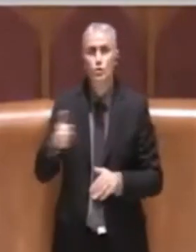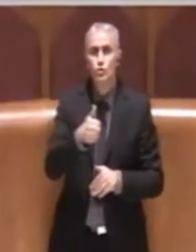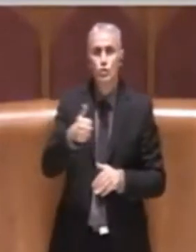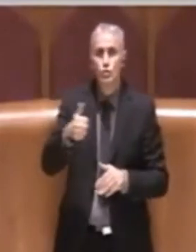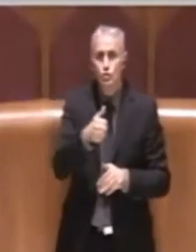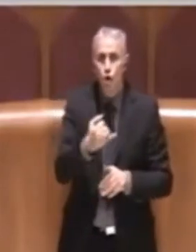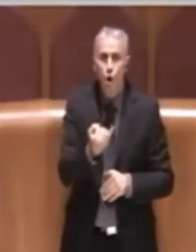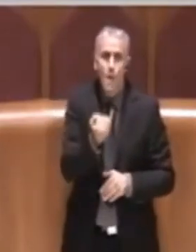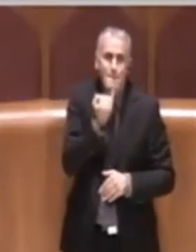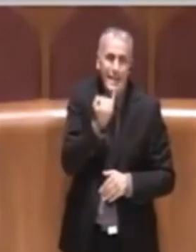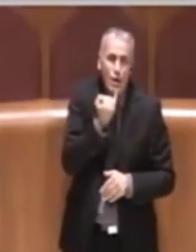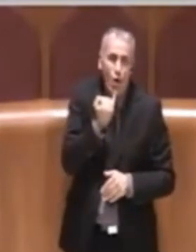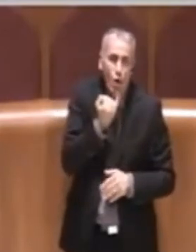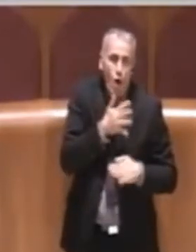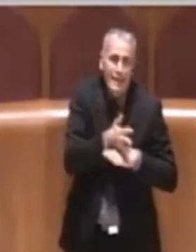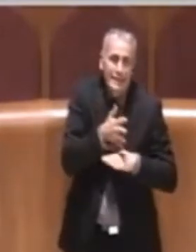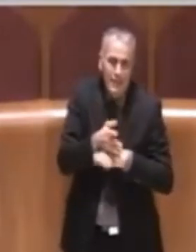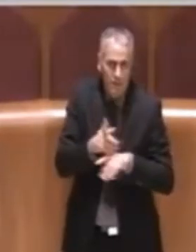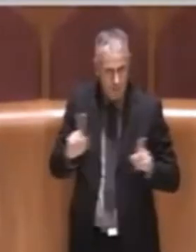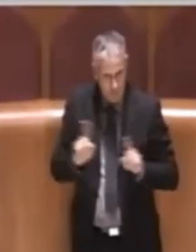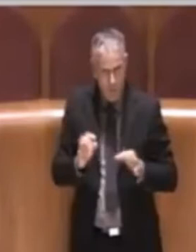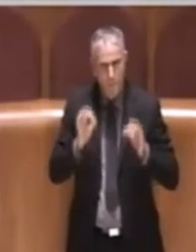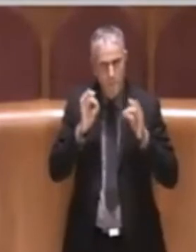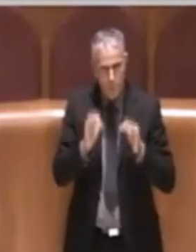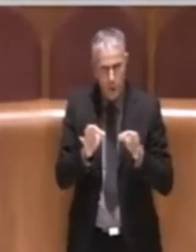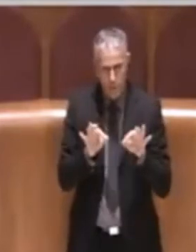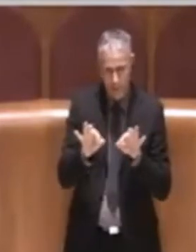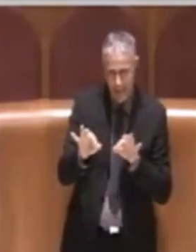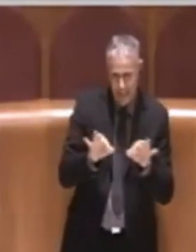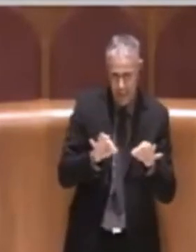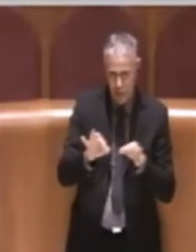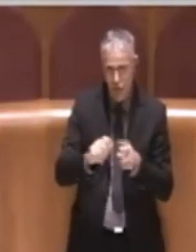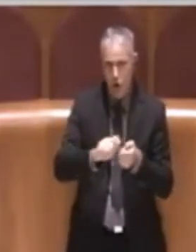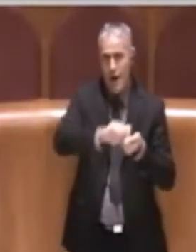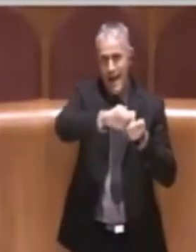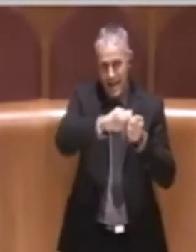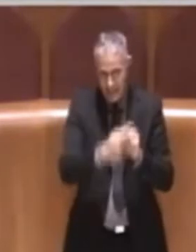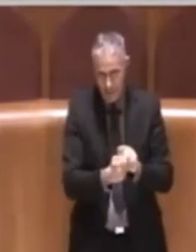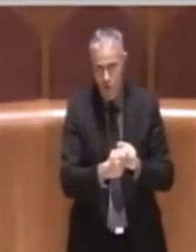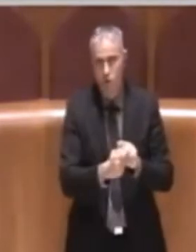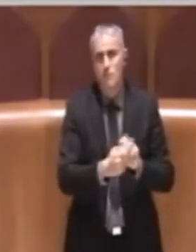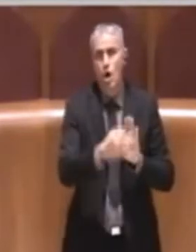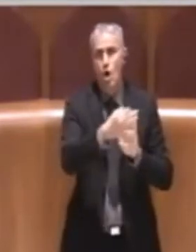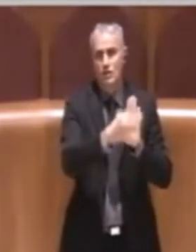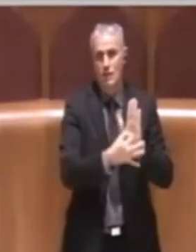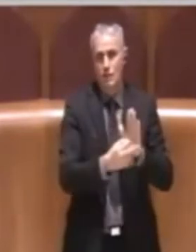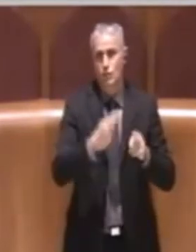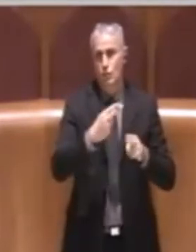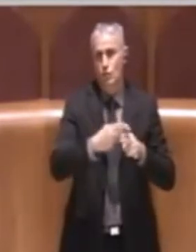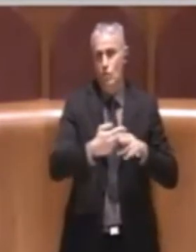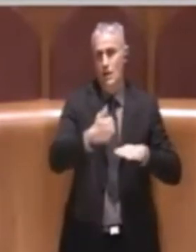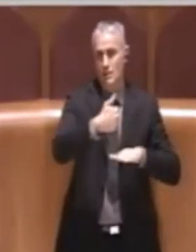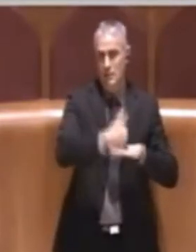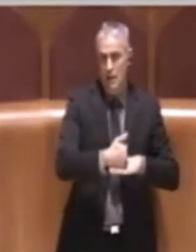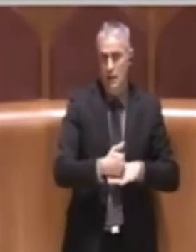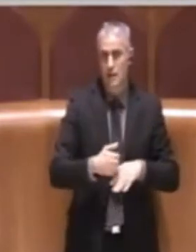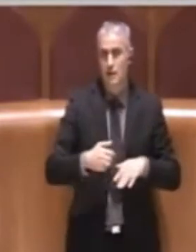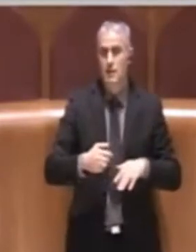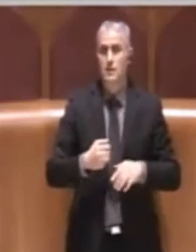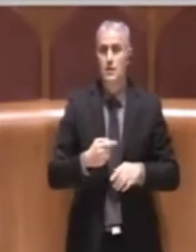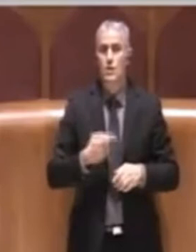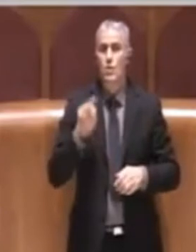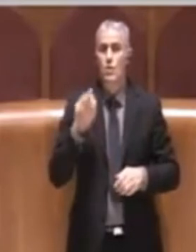piccoli interventi ma di una vera e propria strategia di riforma dell'ordinamento di Roma Capitale a partire da nuovi poteri